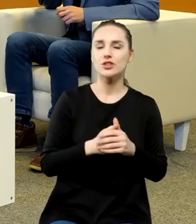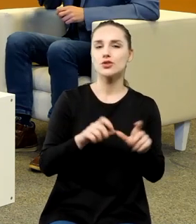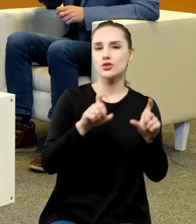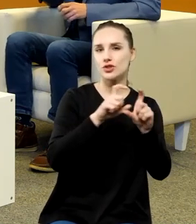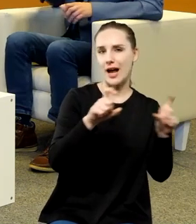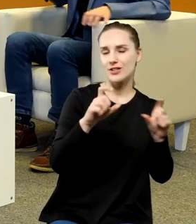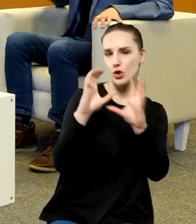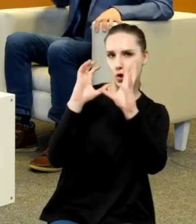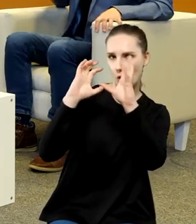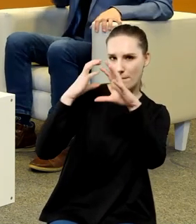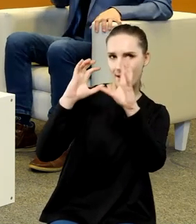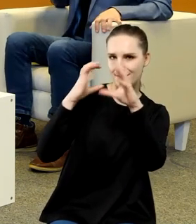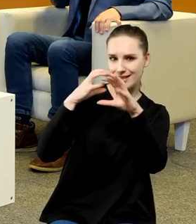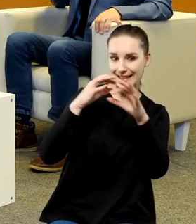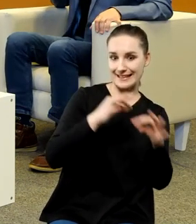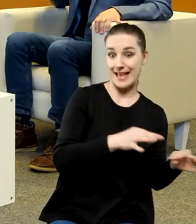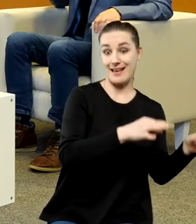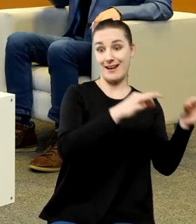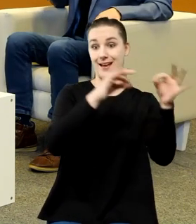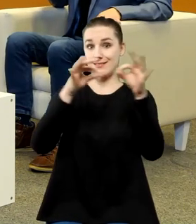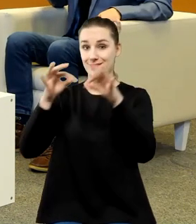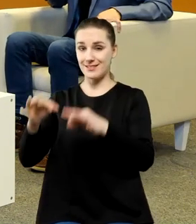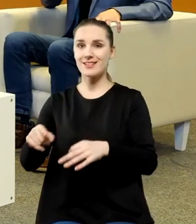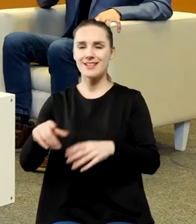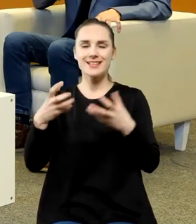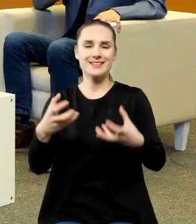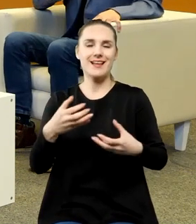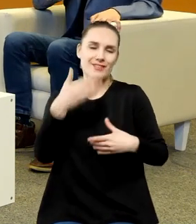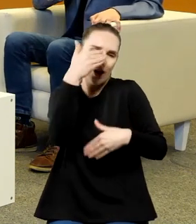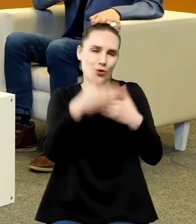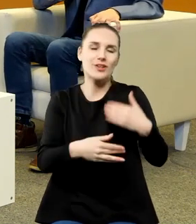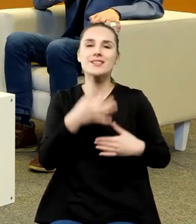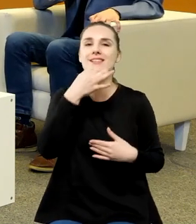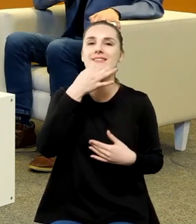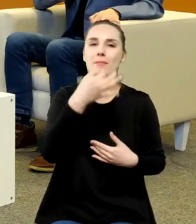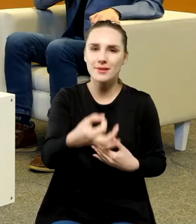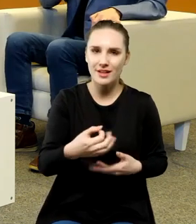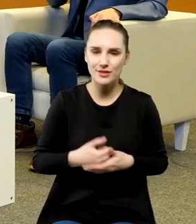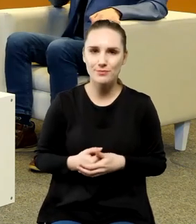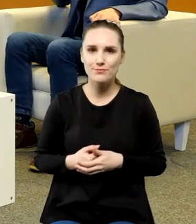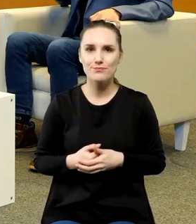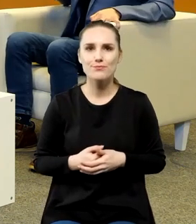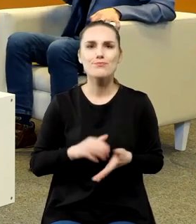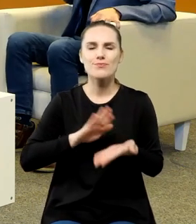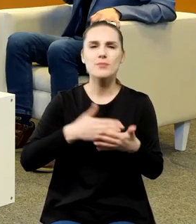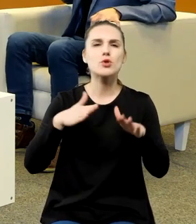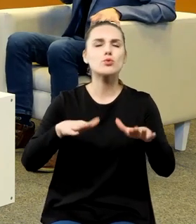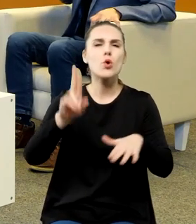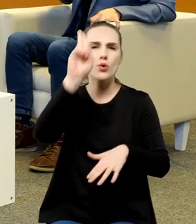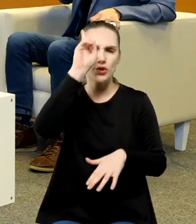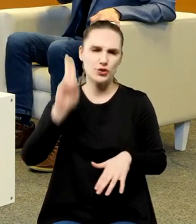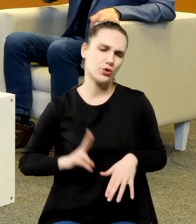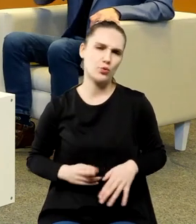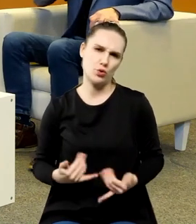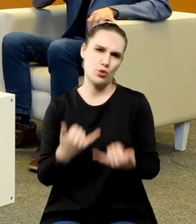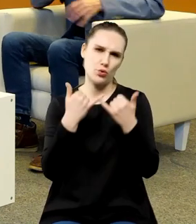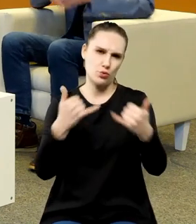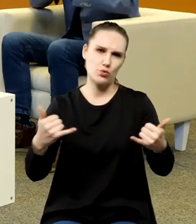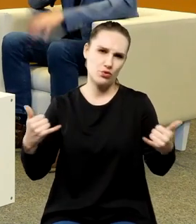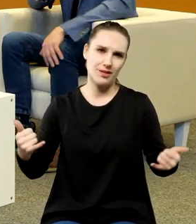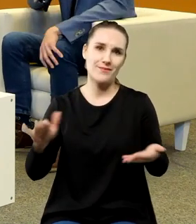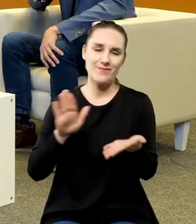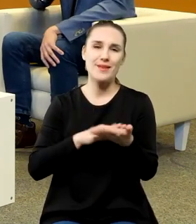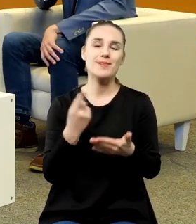kopernikańskich do współczesności właśnie tym pytaniem jest sporo na przykład znakomitych instytucji jedna z nich nas